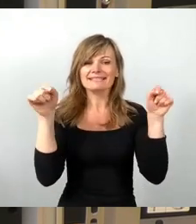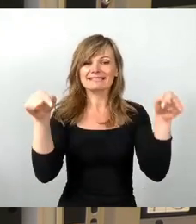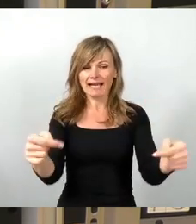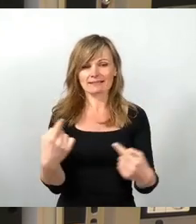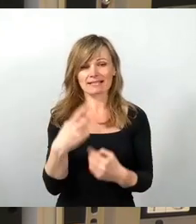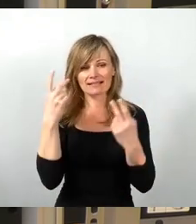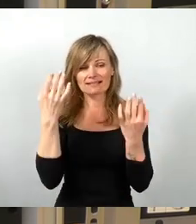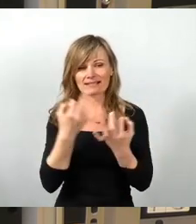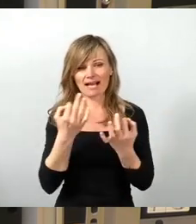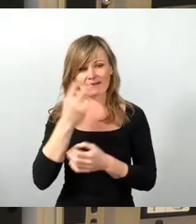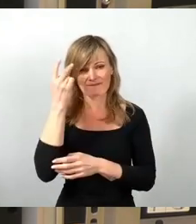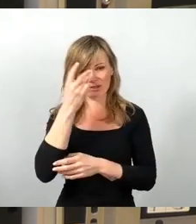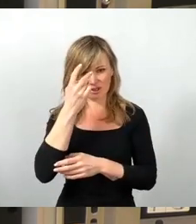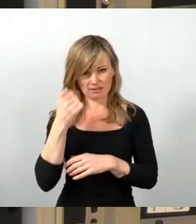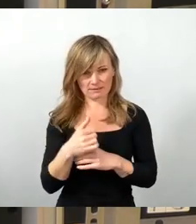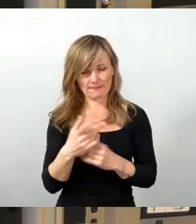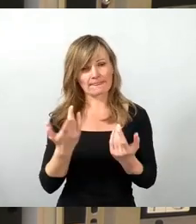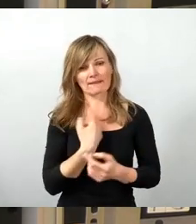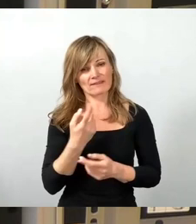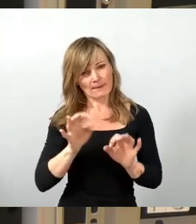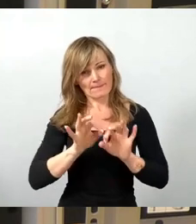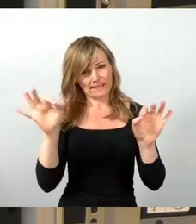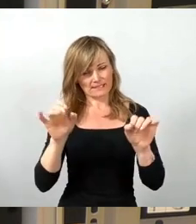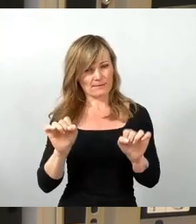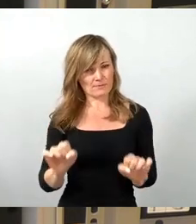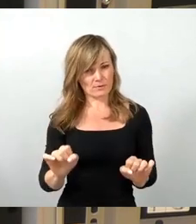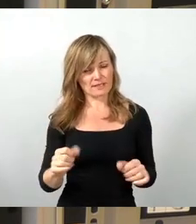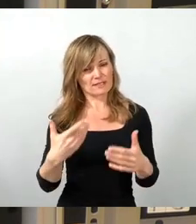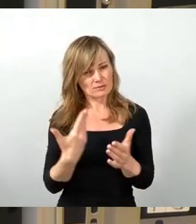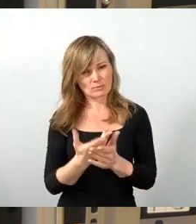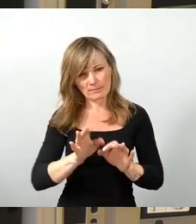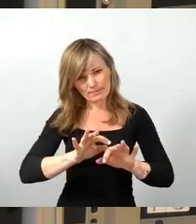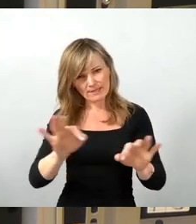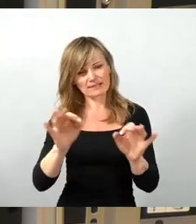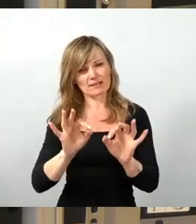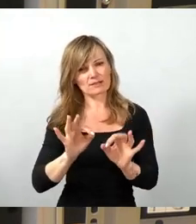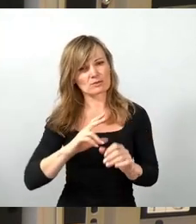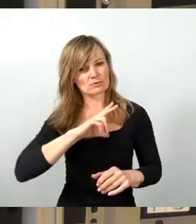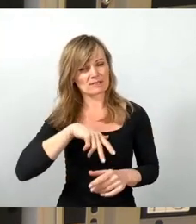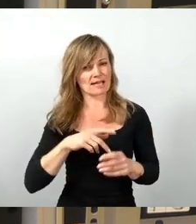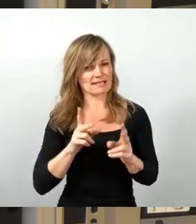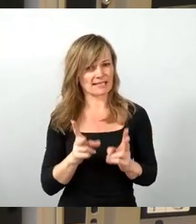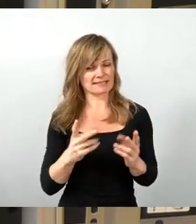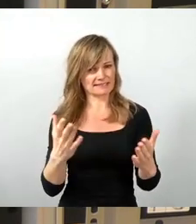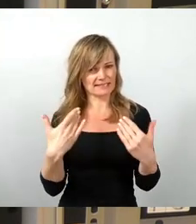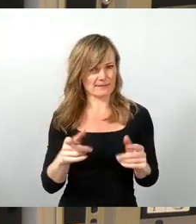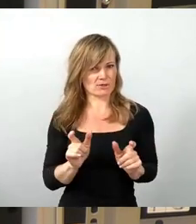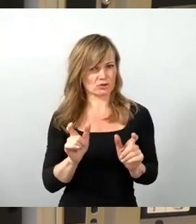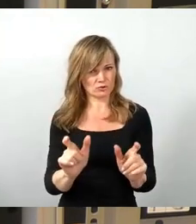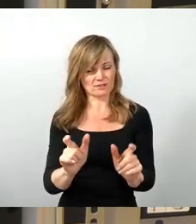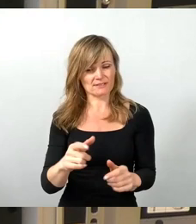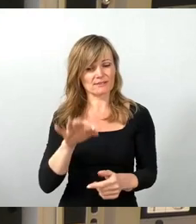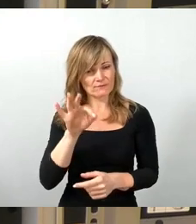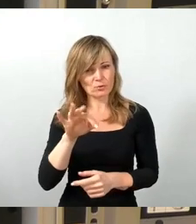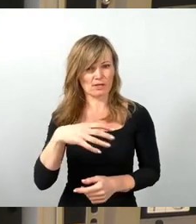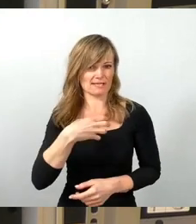effektiven und gerechten, sozial gerechten Klimaschutz in Dresden zu realisieren. Zu diesen sach- und fachkompetenten